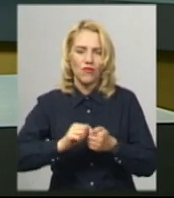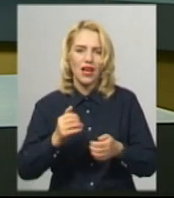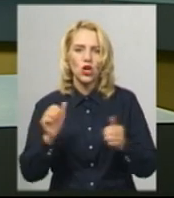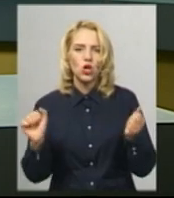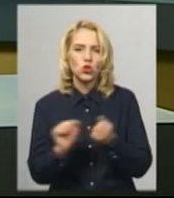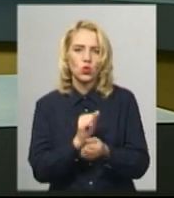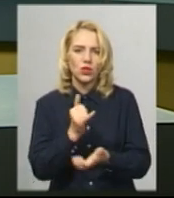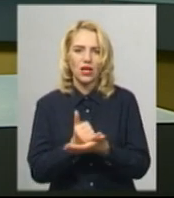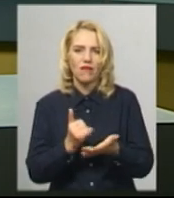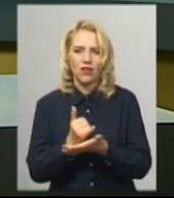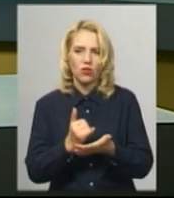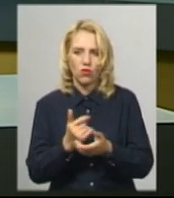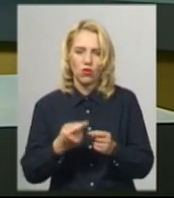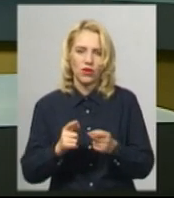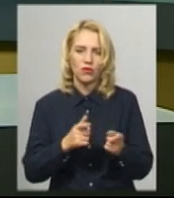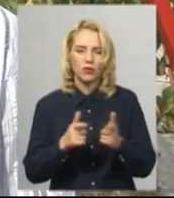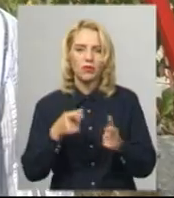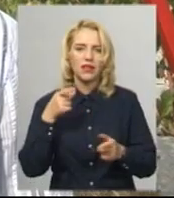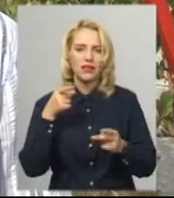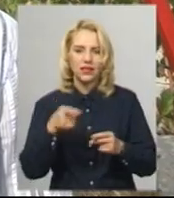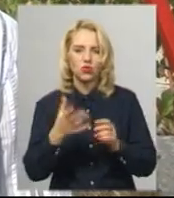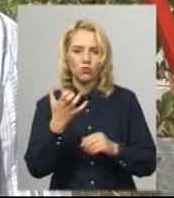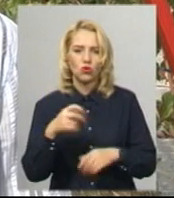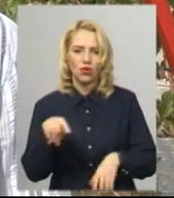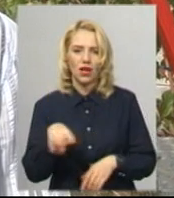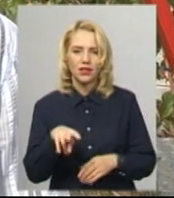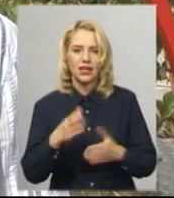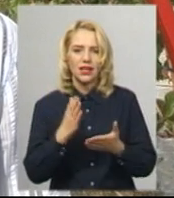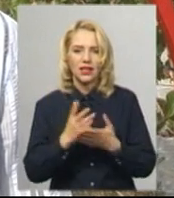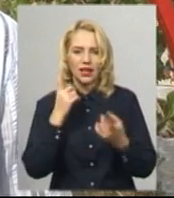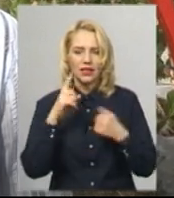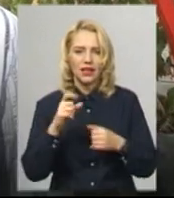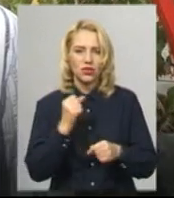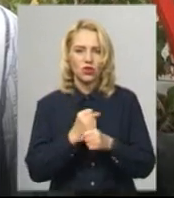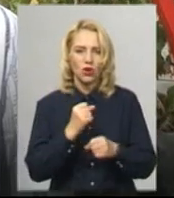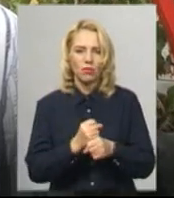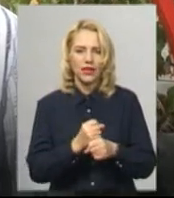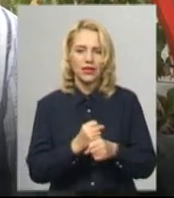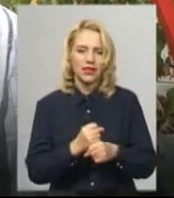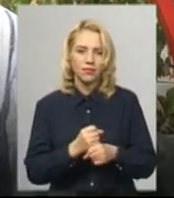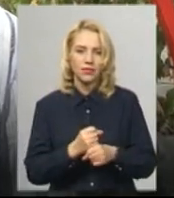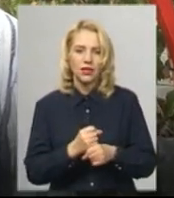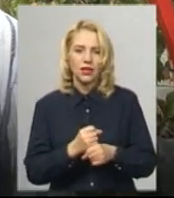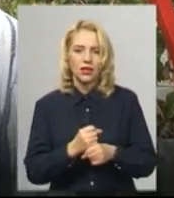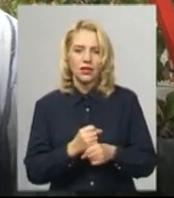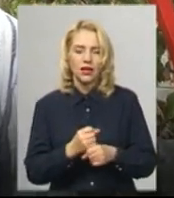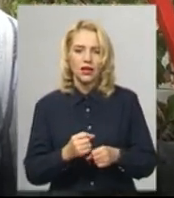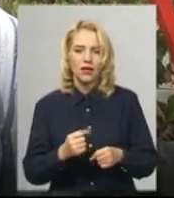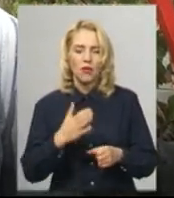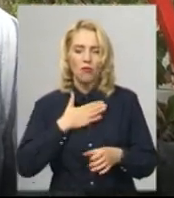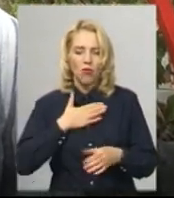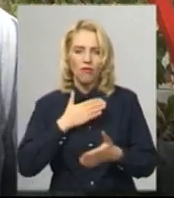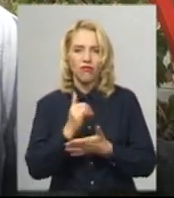в середньому виходить півтора тисячі літрів. У мене є ідея зробити гастрономічне поєднання мого вина,